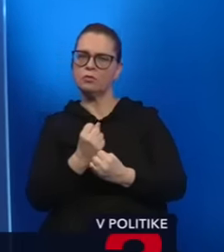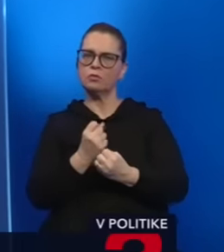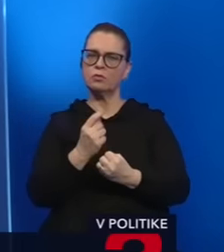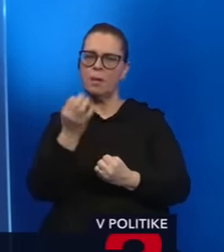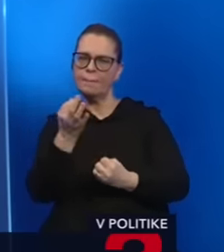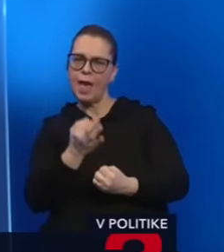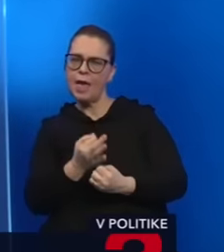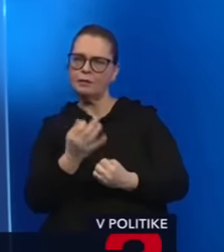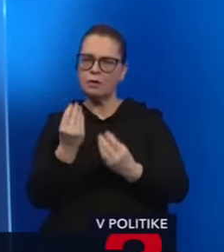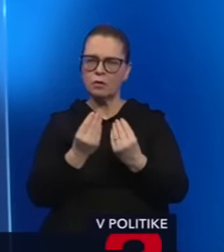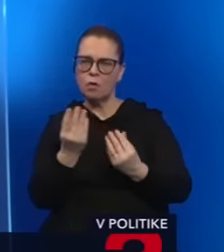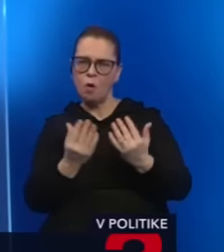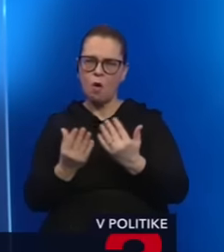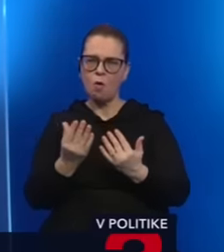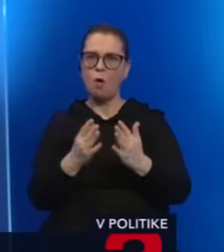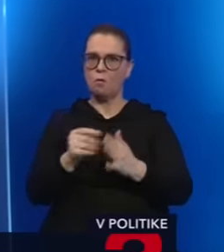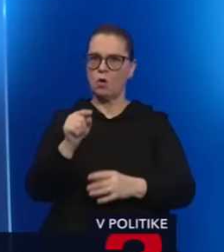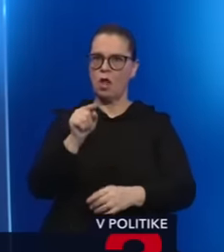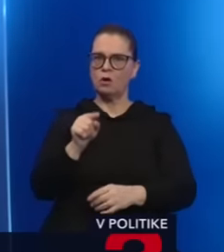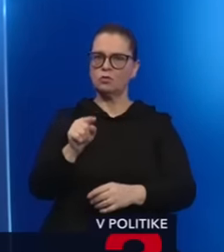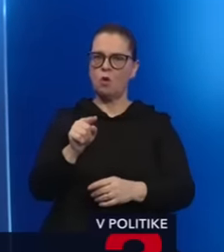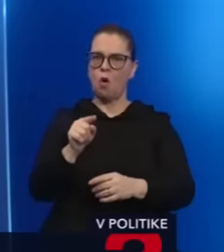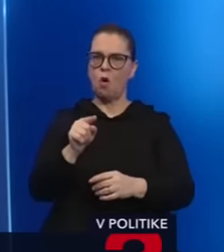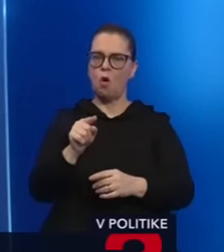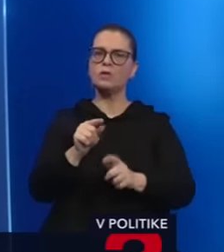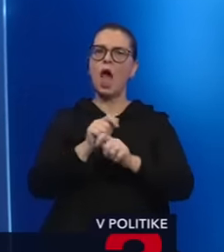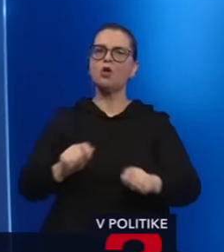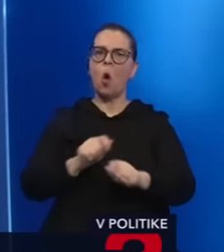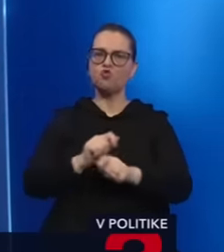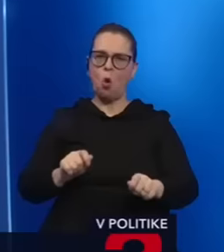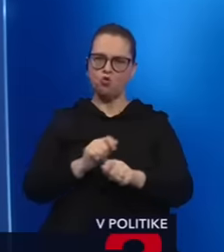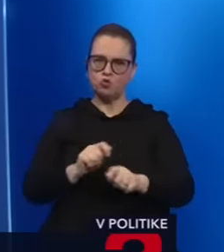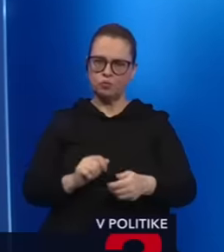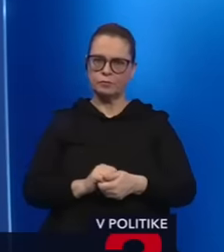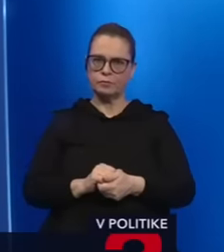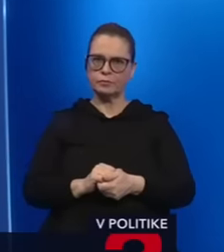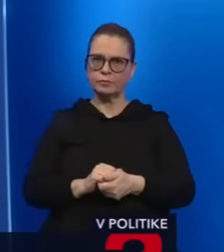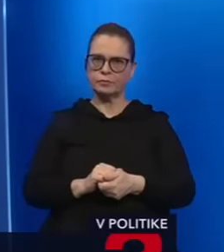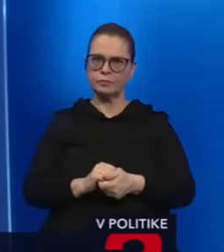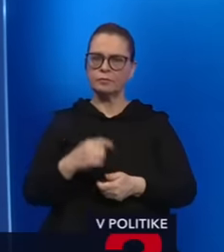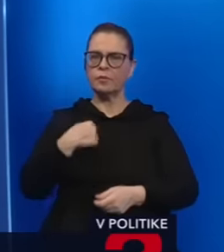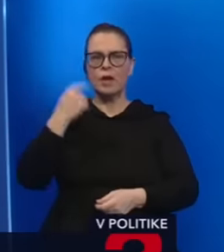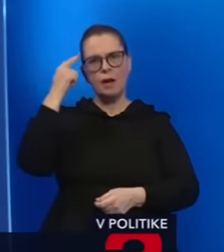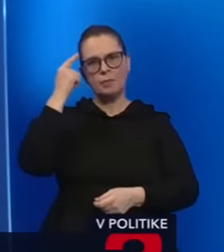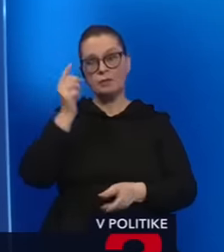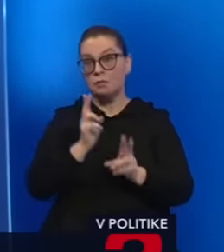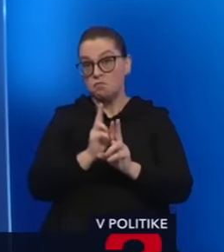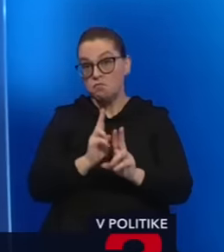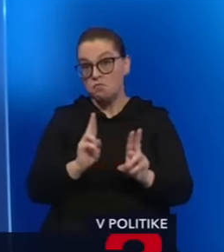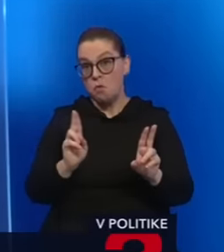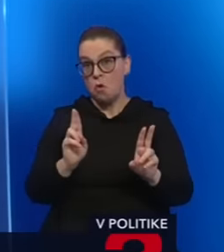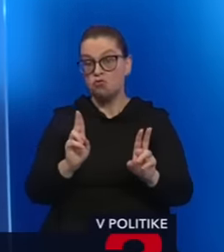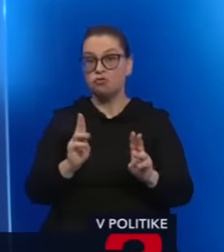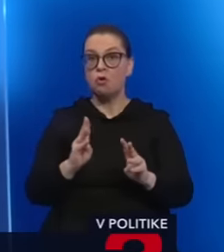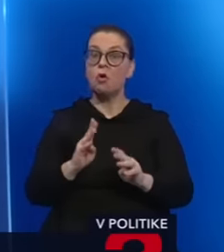percentuálne získy a podľa toho sa počas vývoja aj rozhodujú. To znamená, myslím si, že nie je vylúčené, že ešte